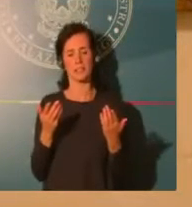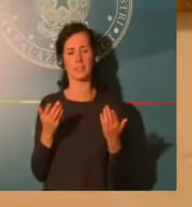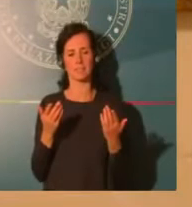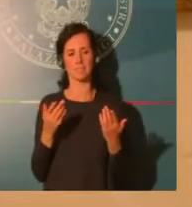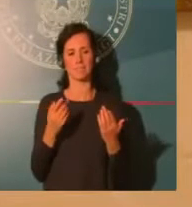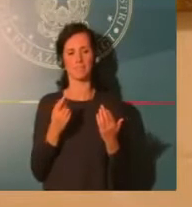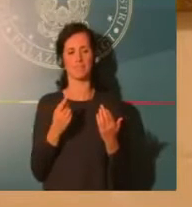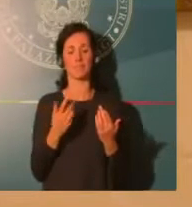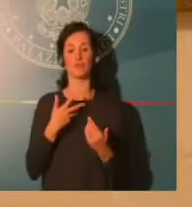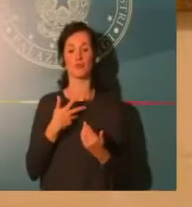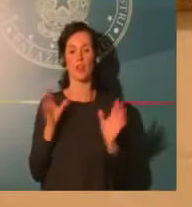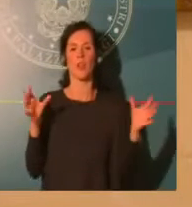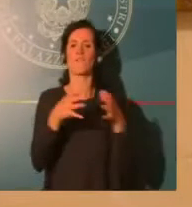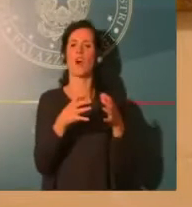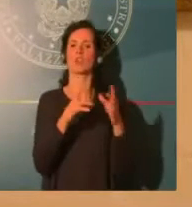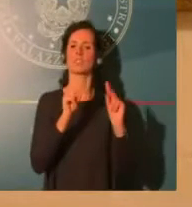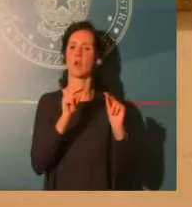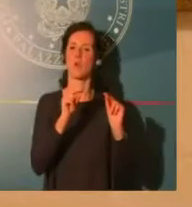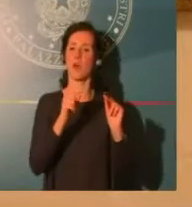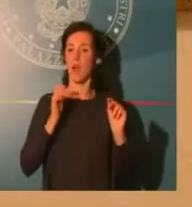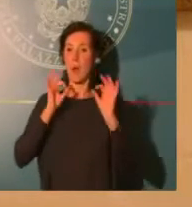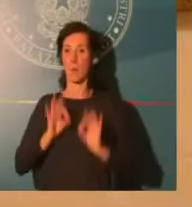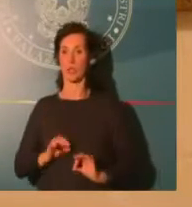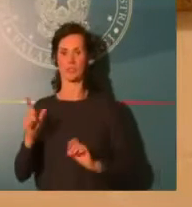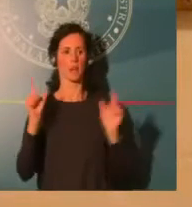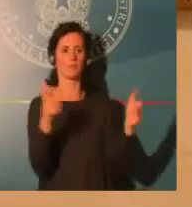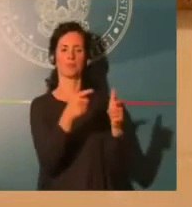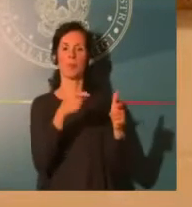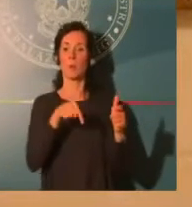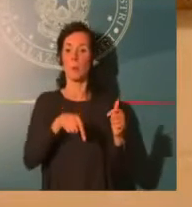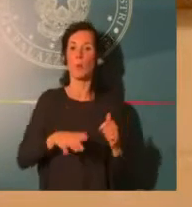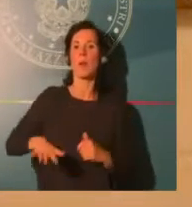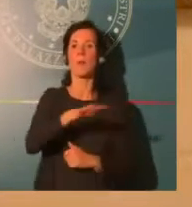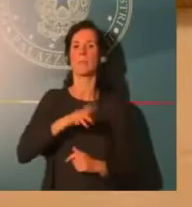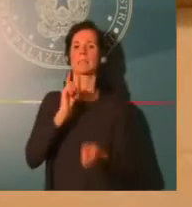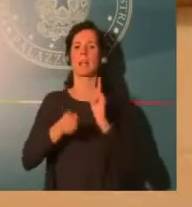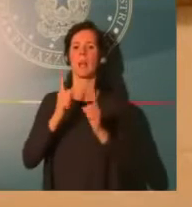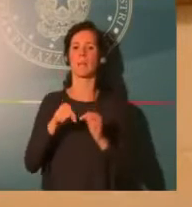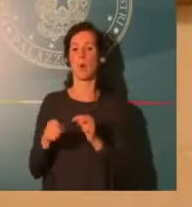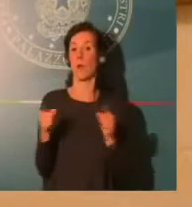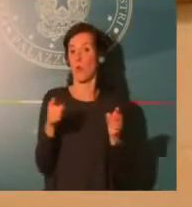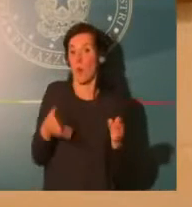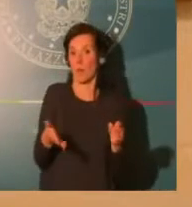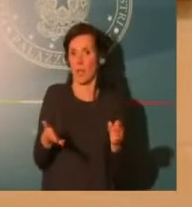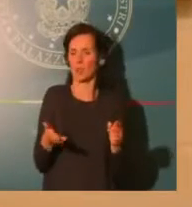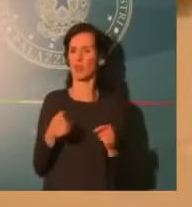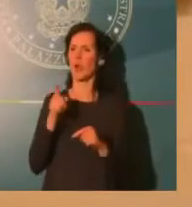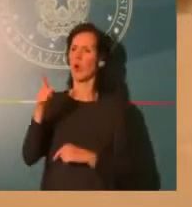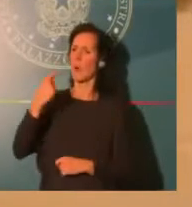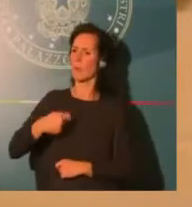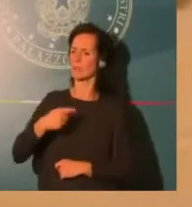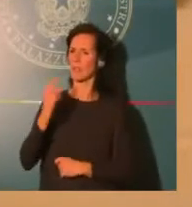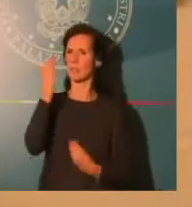queste tensioni sociali come l'espressione di un sentimento che realmente serpeggia nel Paese o se invece prevale l